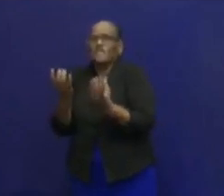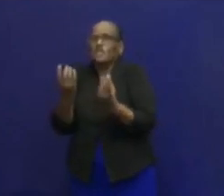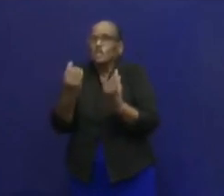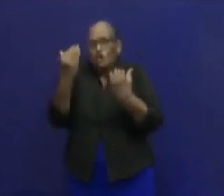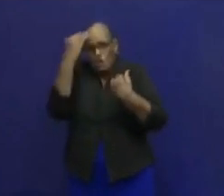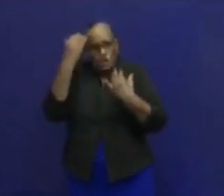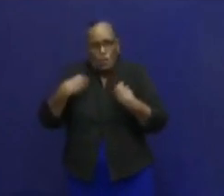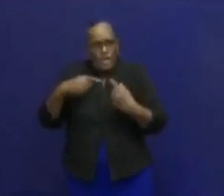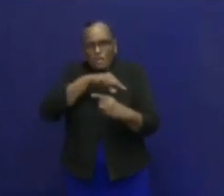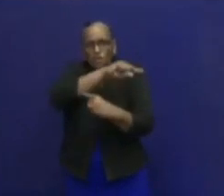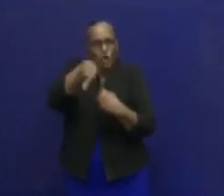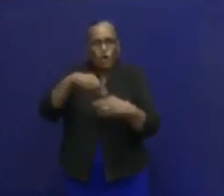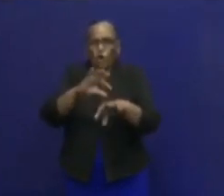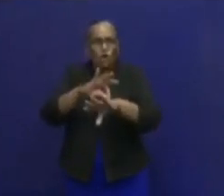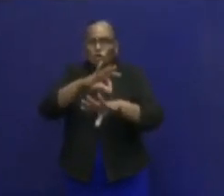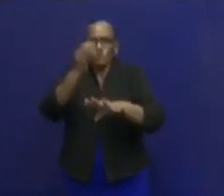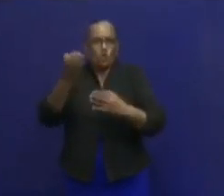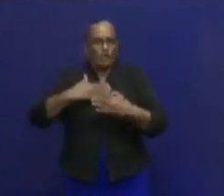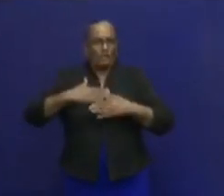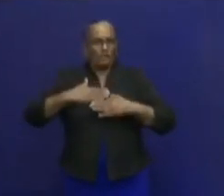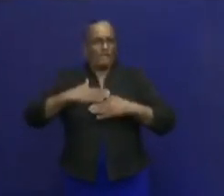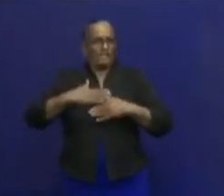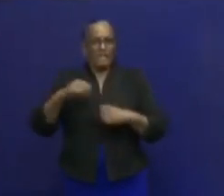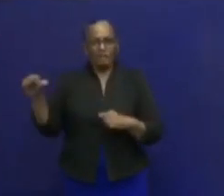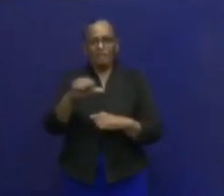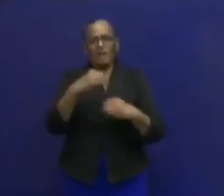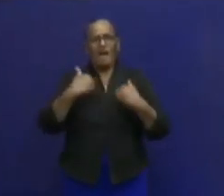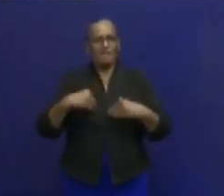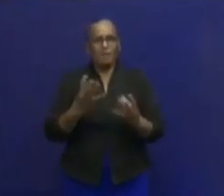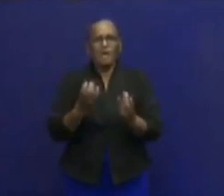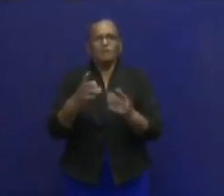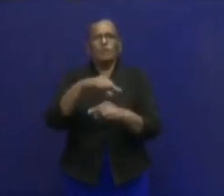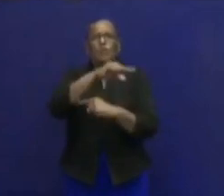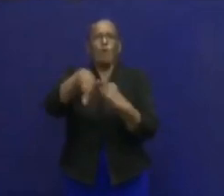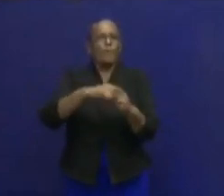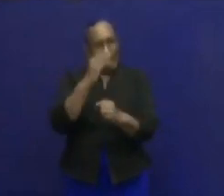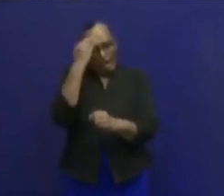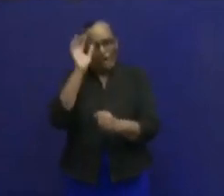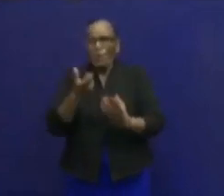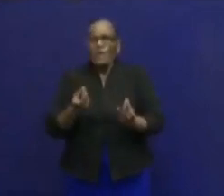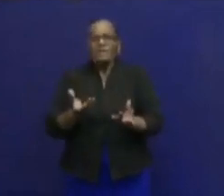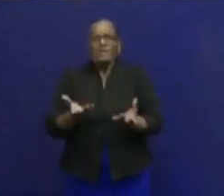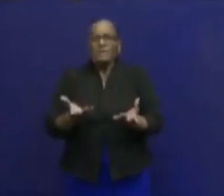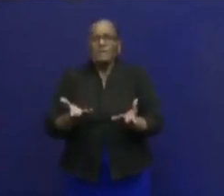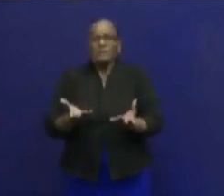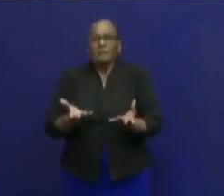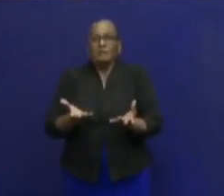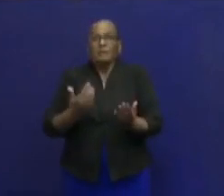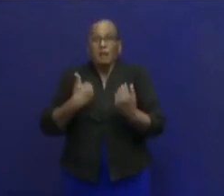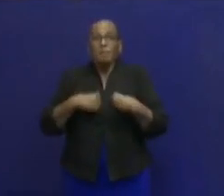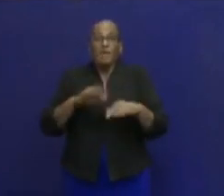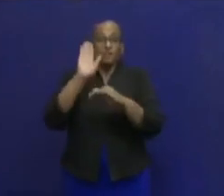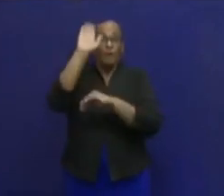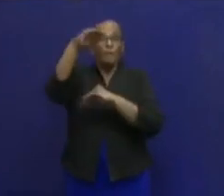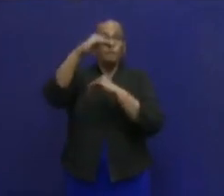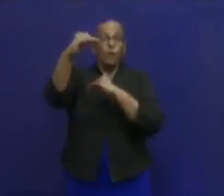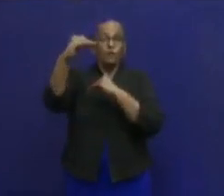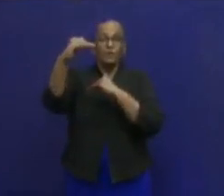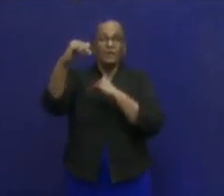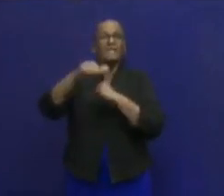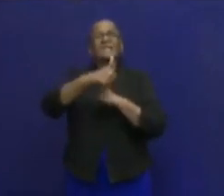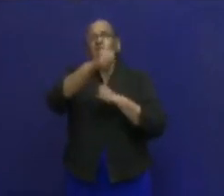gaan met de gezondheid van uzelf en van uw medewens. Mensen die nog in het buitenland zijn, alle